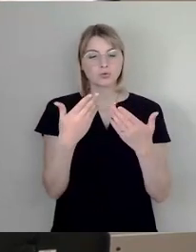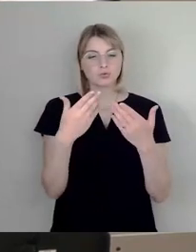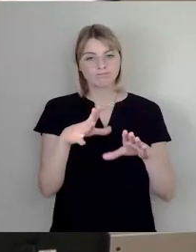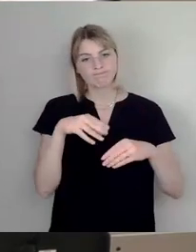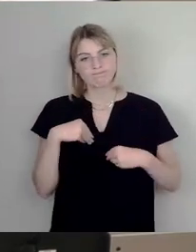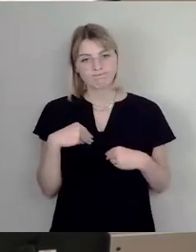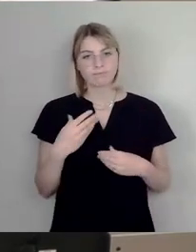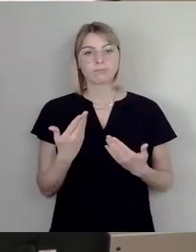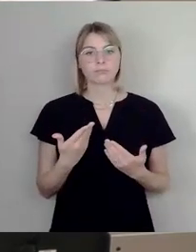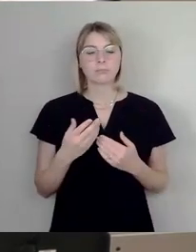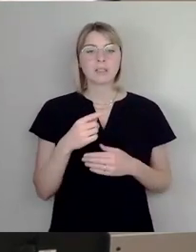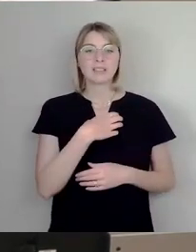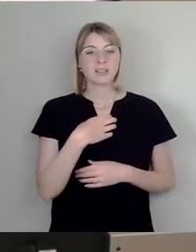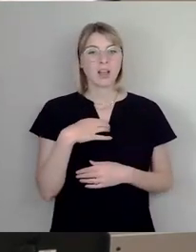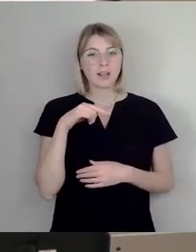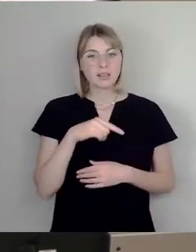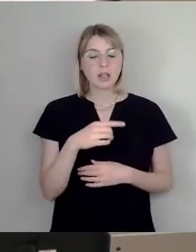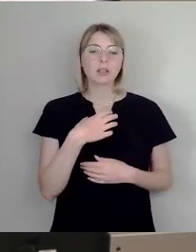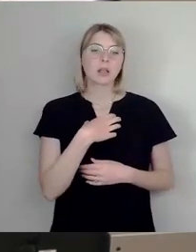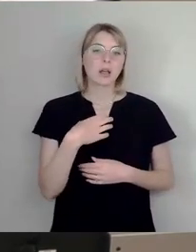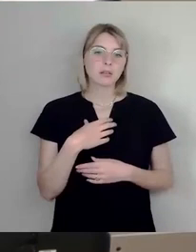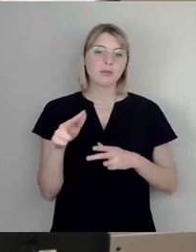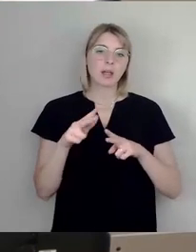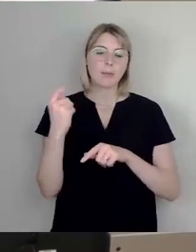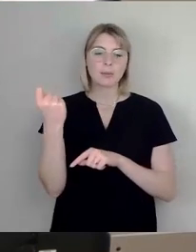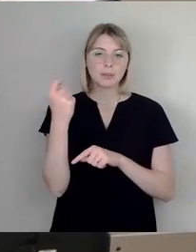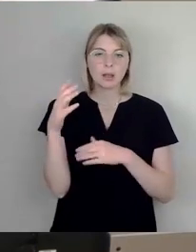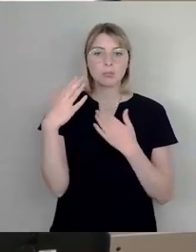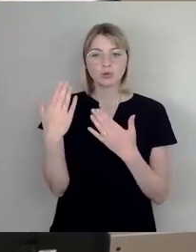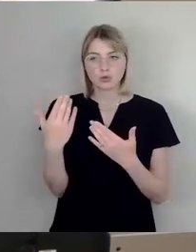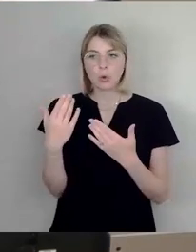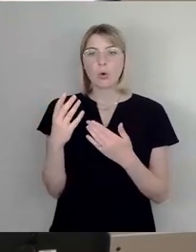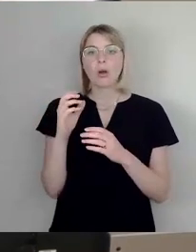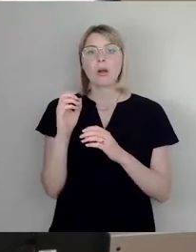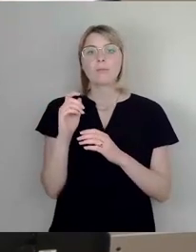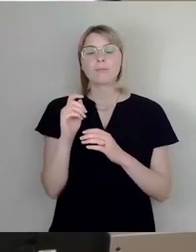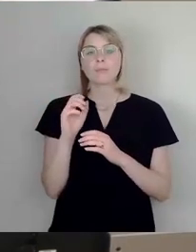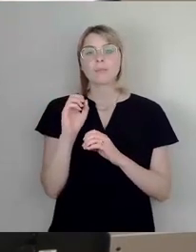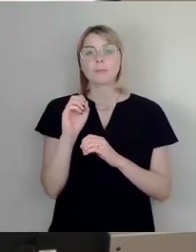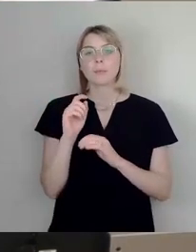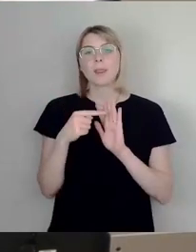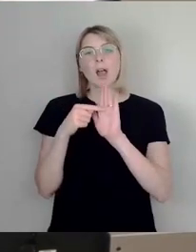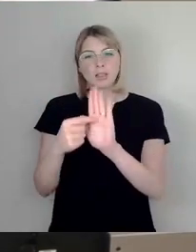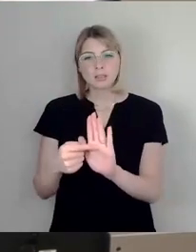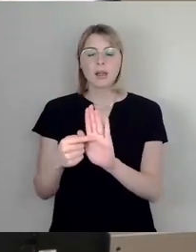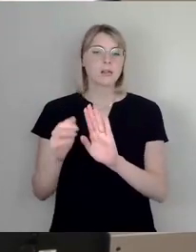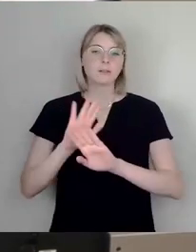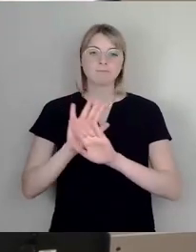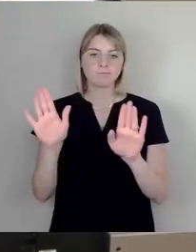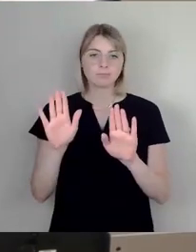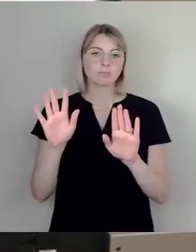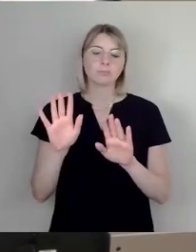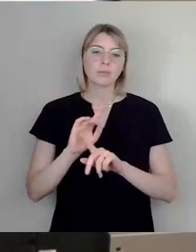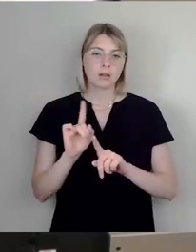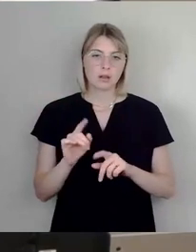als Dresden, beziehungsweise als Dresdner Verkehrsbetriebe, auf die Anzeige zu verzichten, wenn Menschen beim Schwarzfahren erwischt